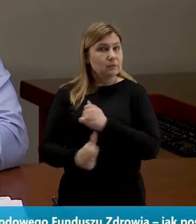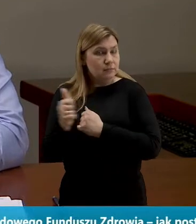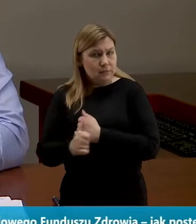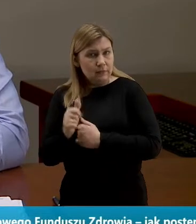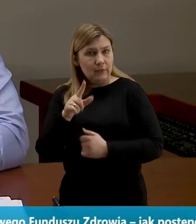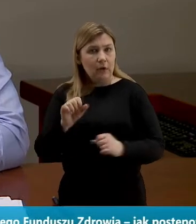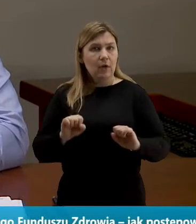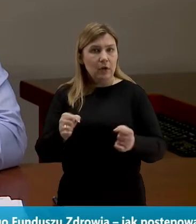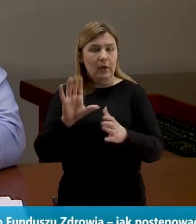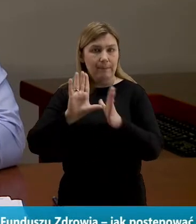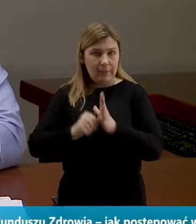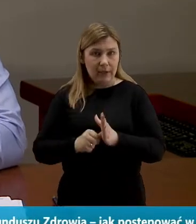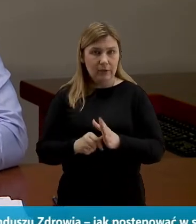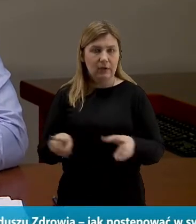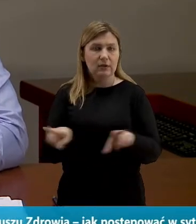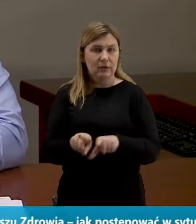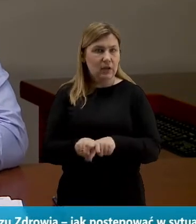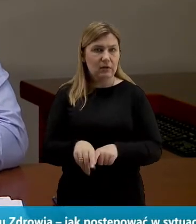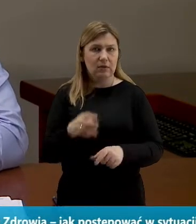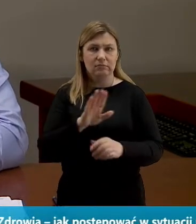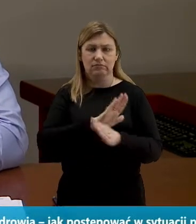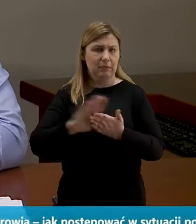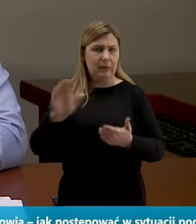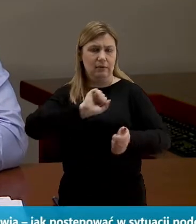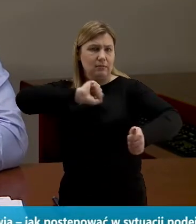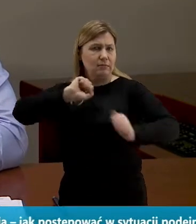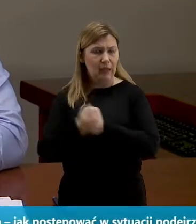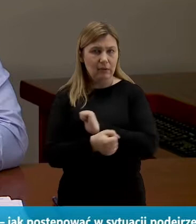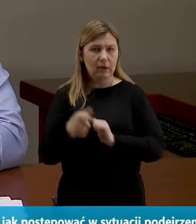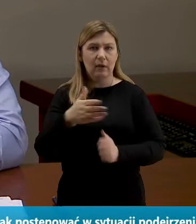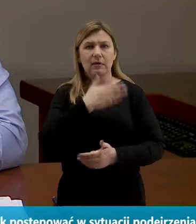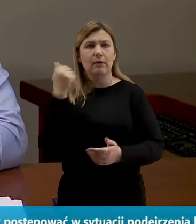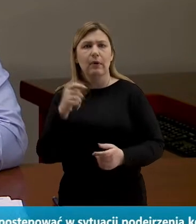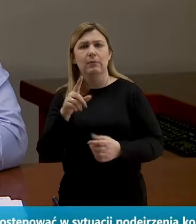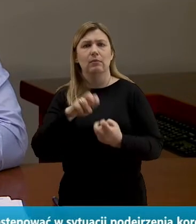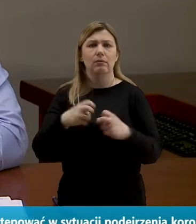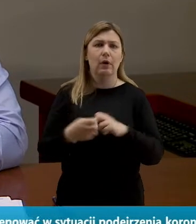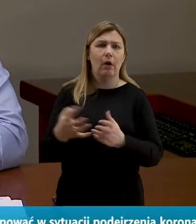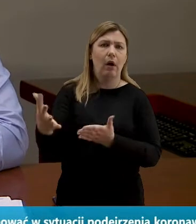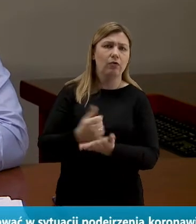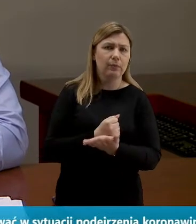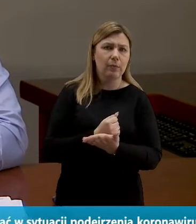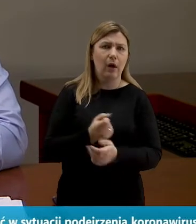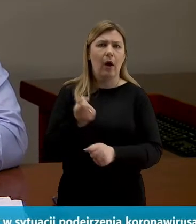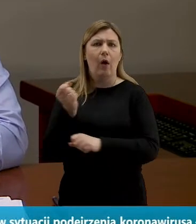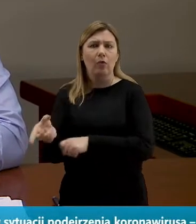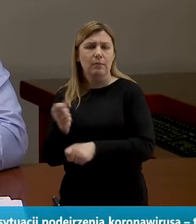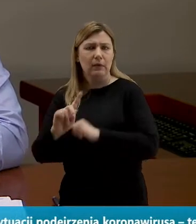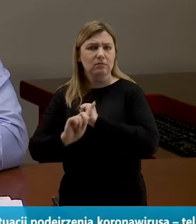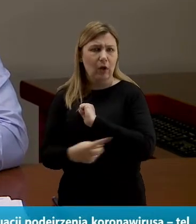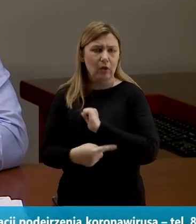funkcjonowanie miasta, to tutaj też nic się nie zmienia. Nie mamy zakłóceń w odbiorze odpadów,